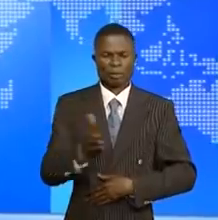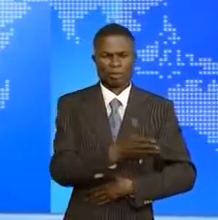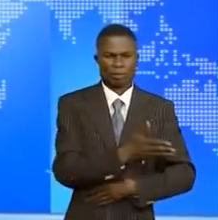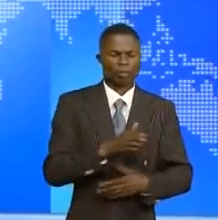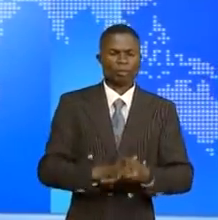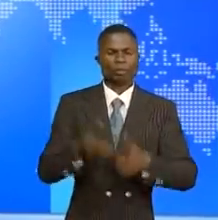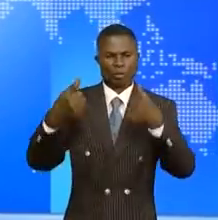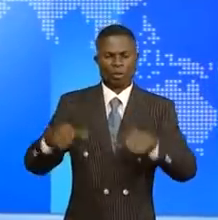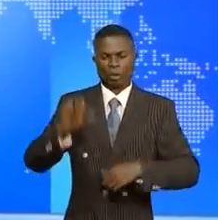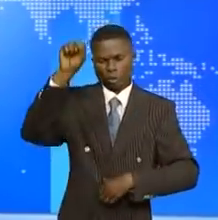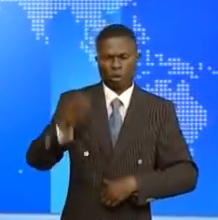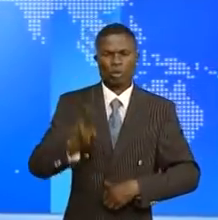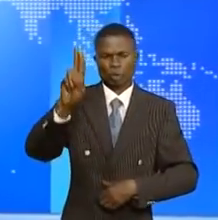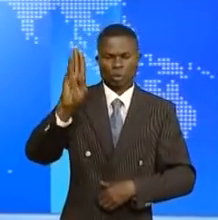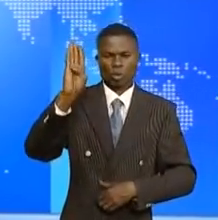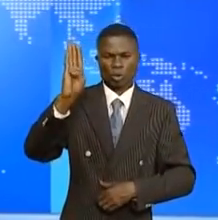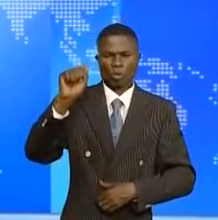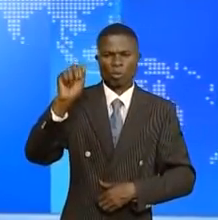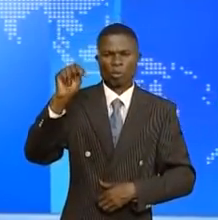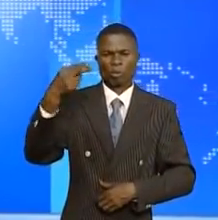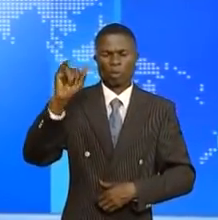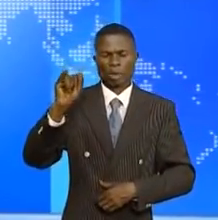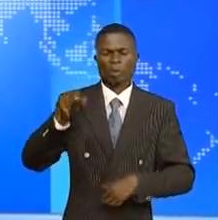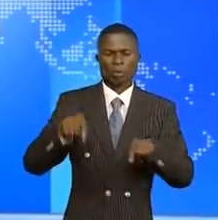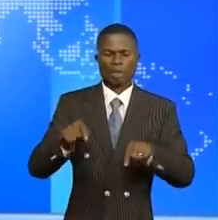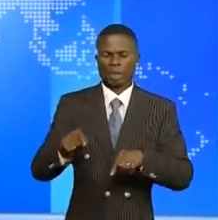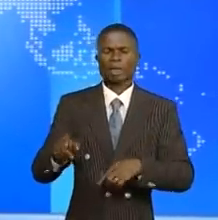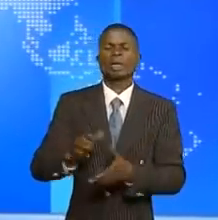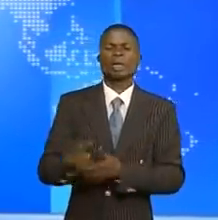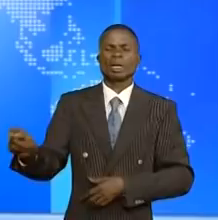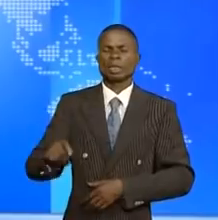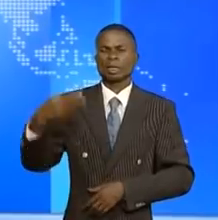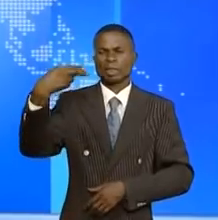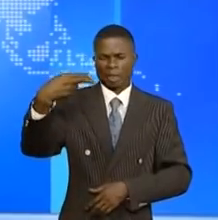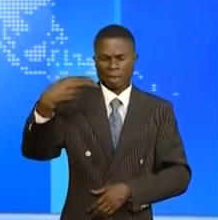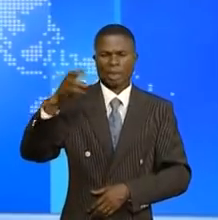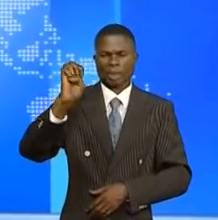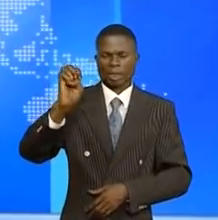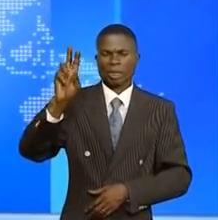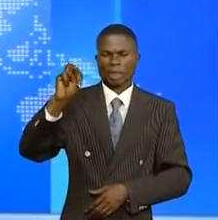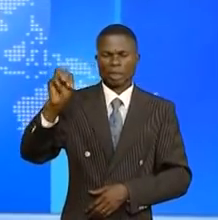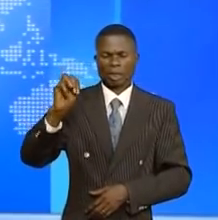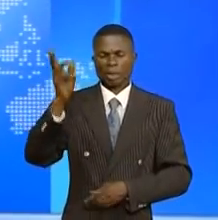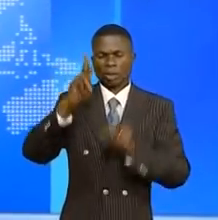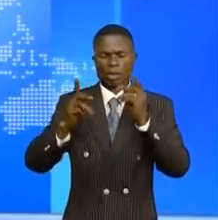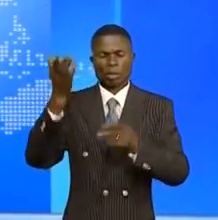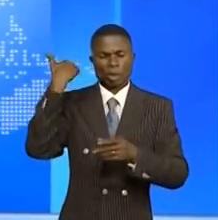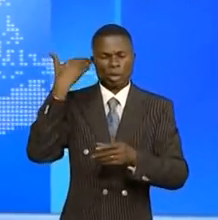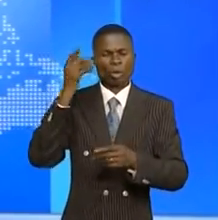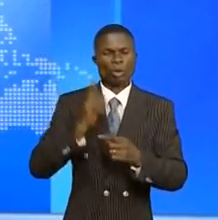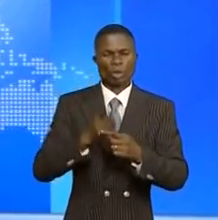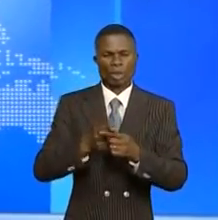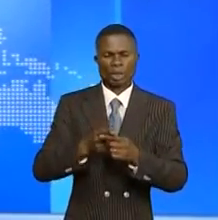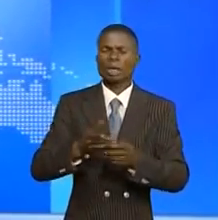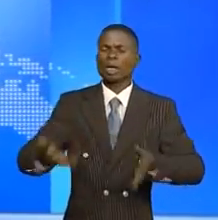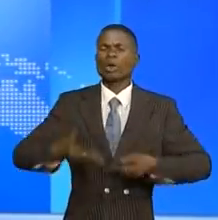Restons toujours au sud de Bangui, mais cette fois-ci à Guémena. Ici, la population est désormais alimentée en eau. Un geste